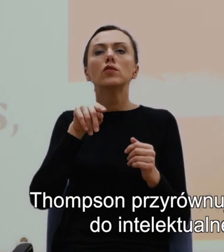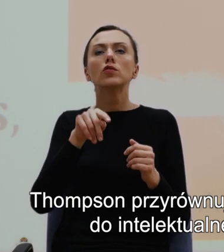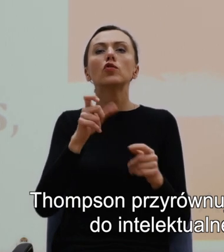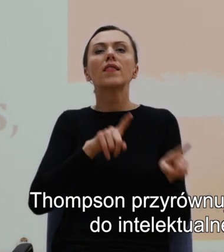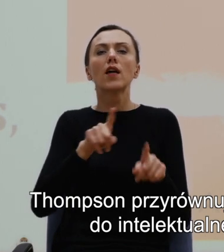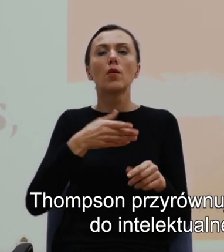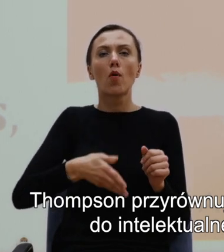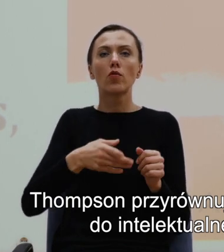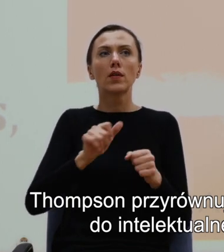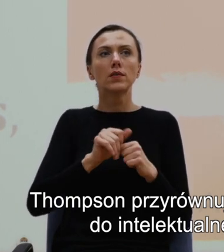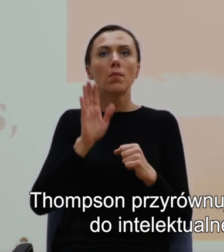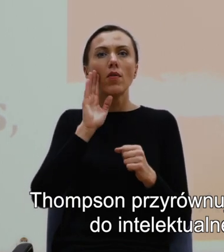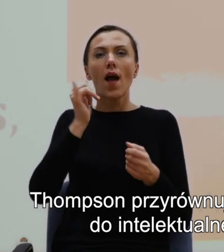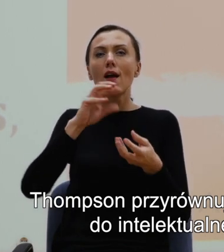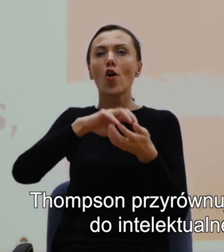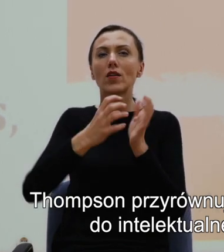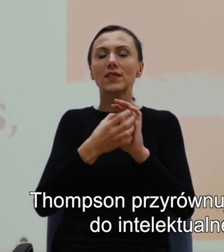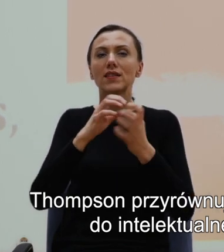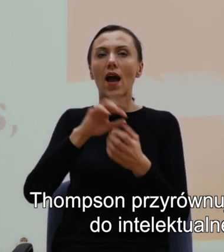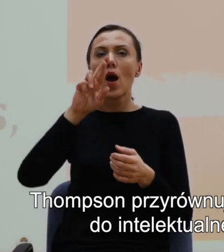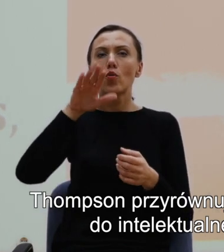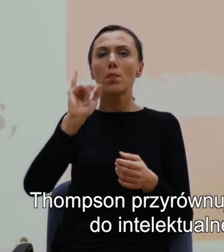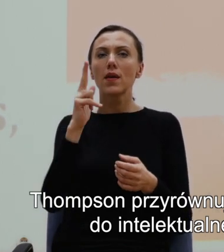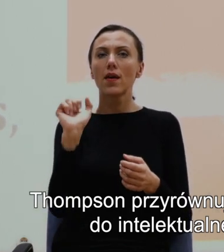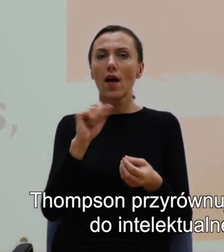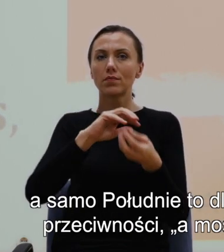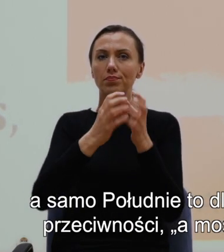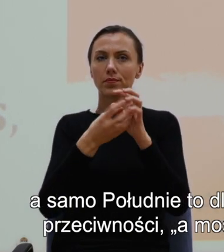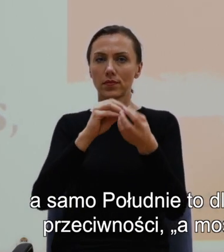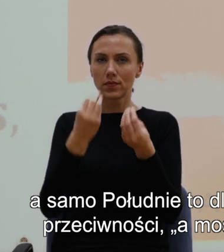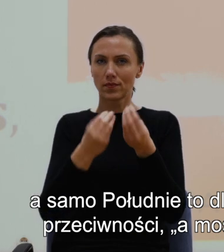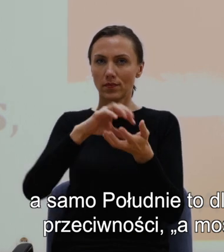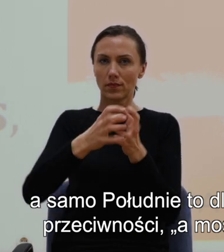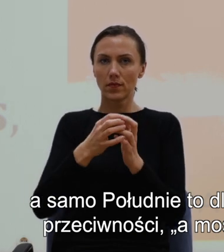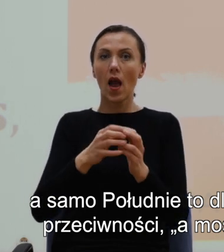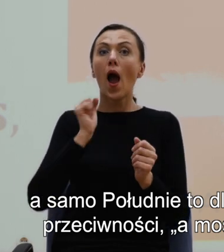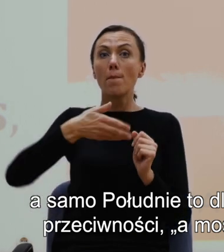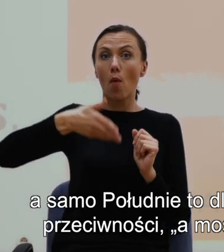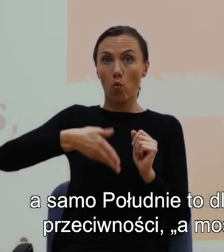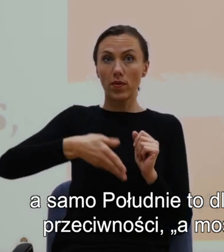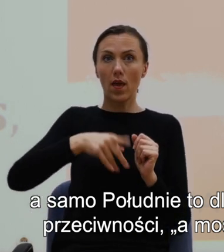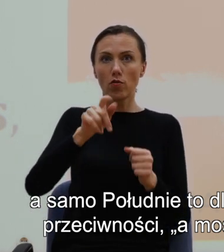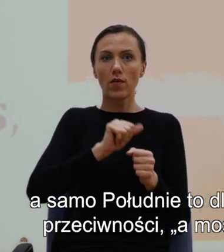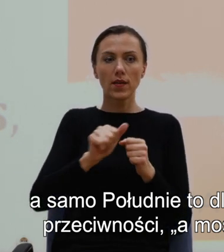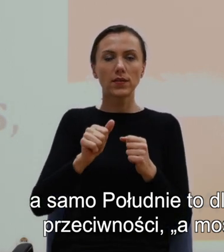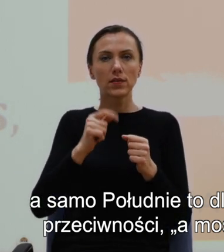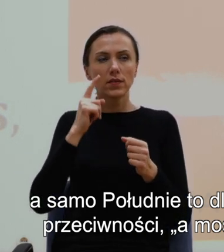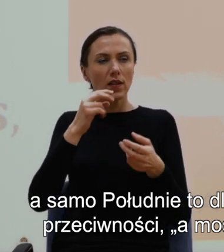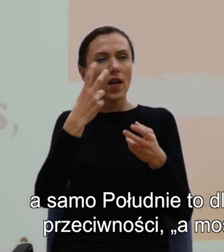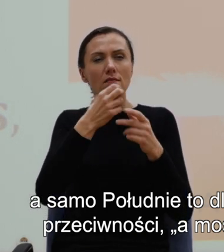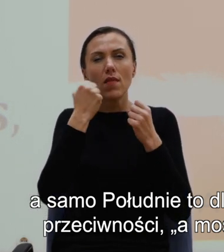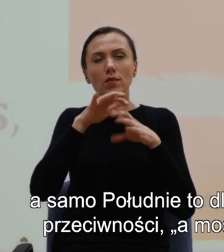intelektualnej kostki rubika, intellectual rubik's cube, a samo południe to dla niej jest mozaika